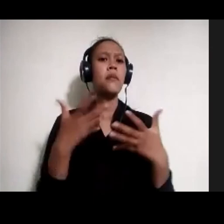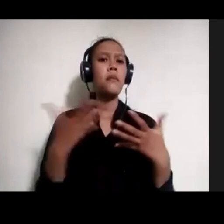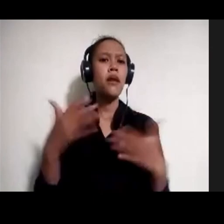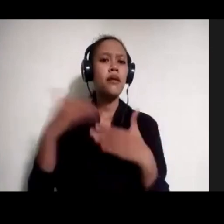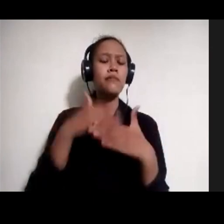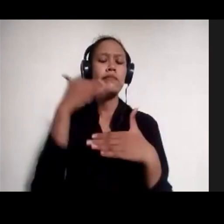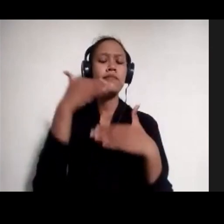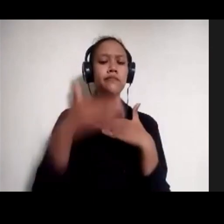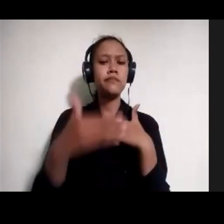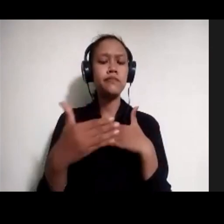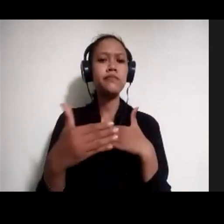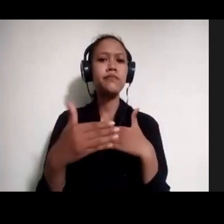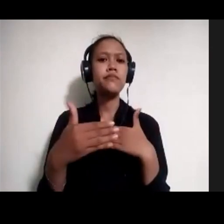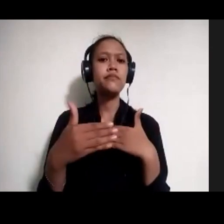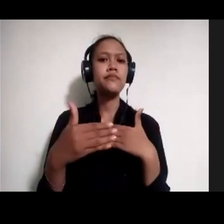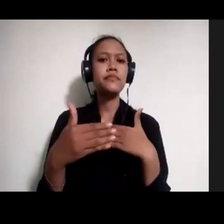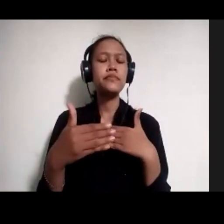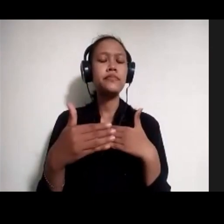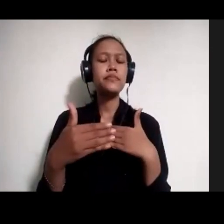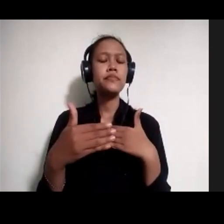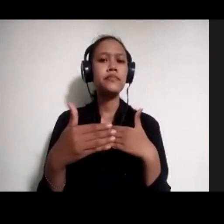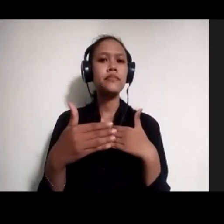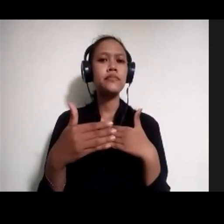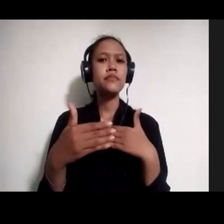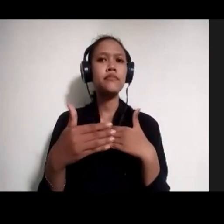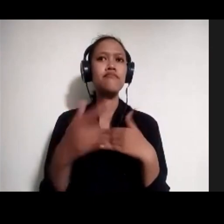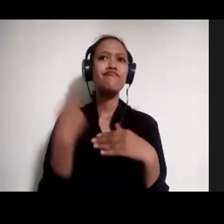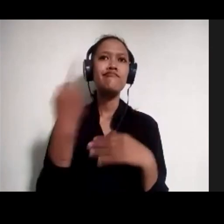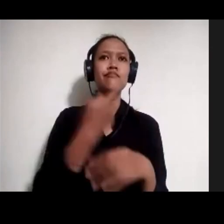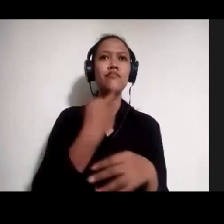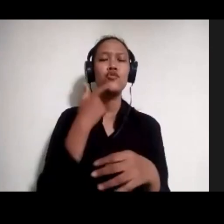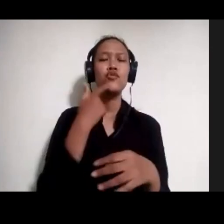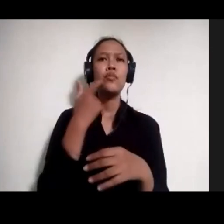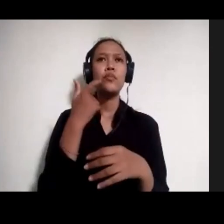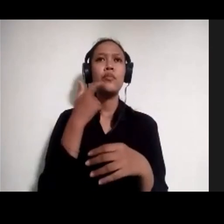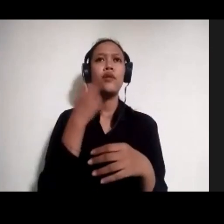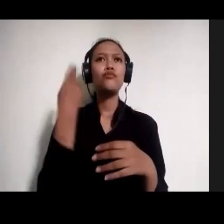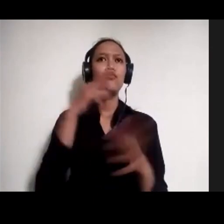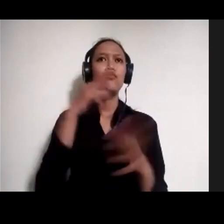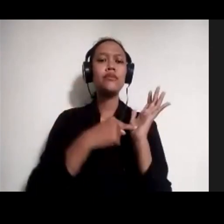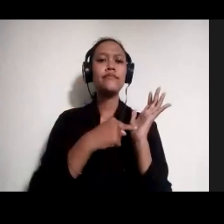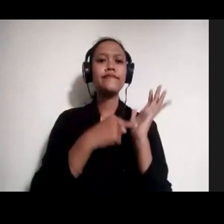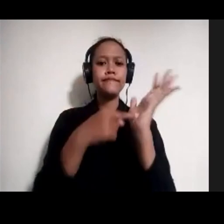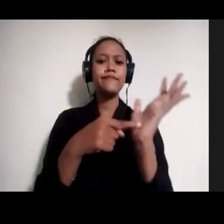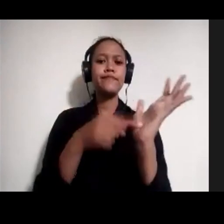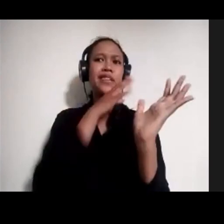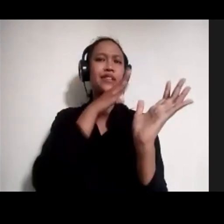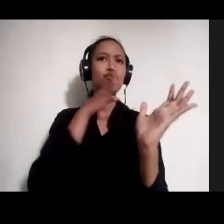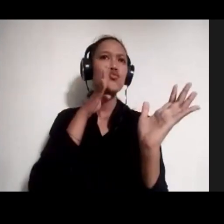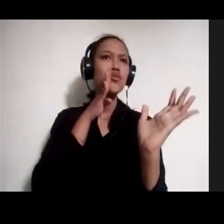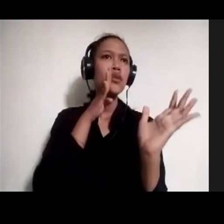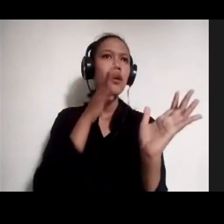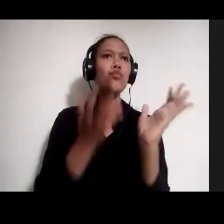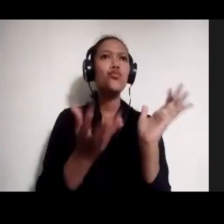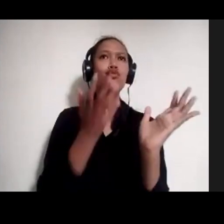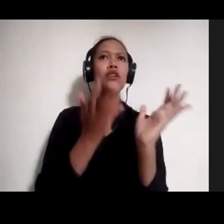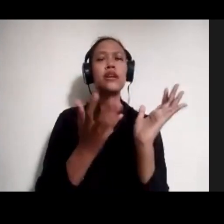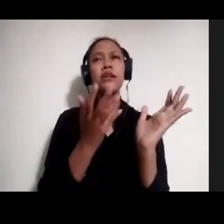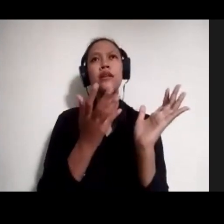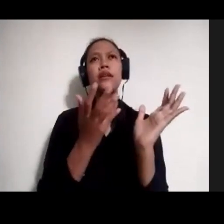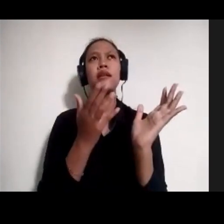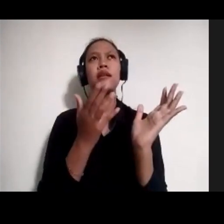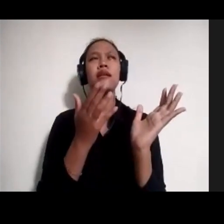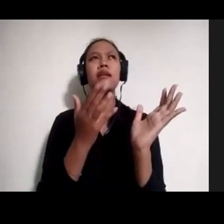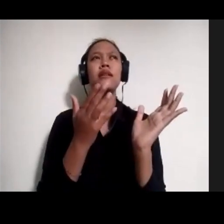mencoba menyajikan isu yang sifatnya mungkin sangat-sangat sosial, misalnya